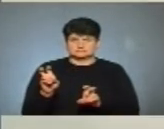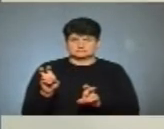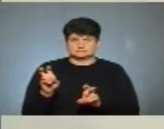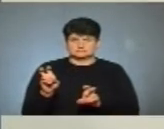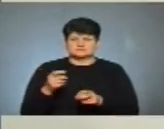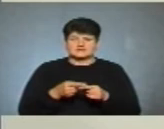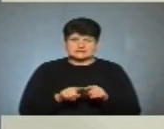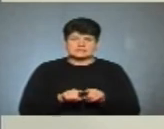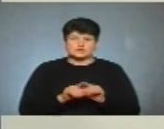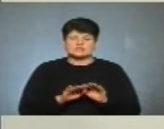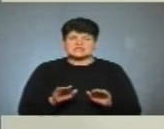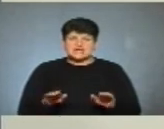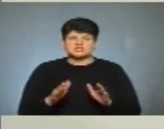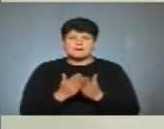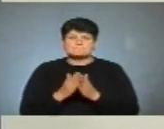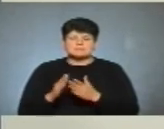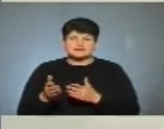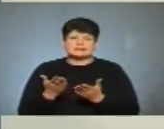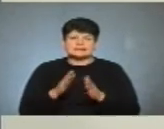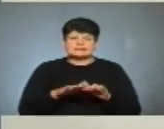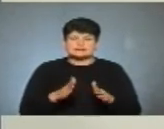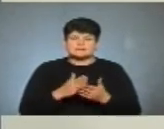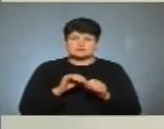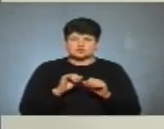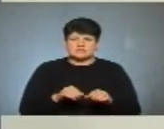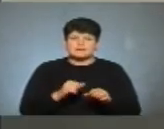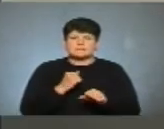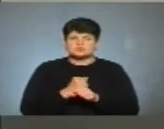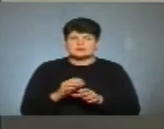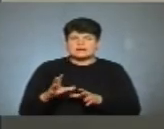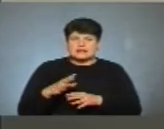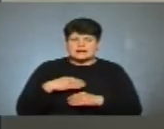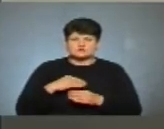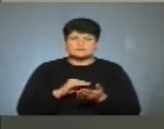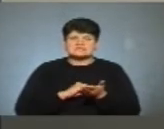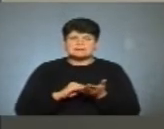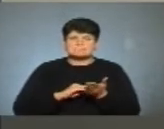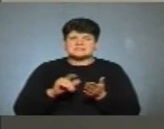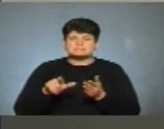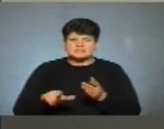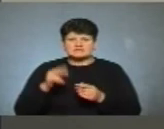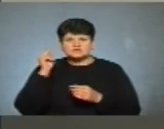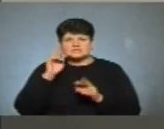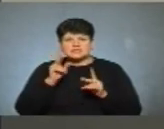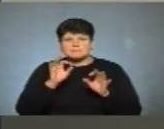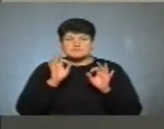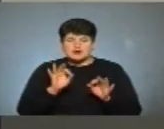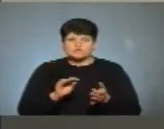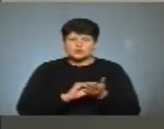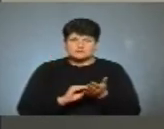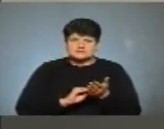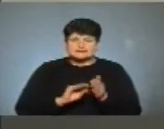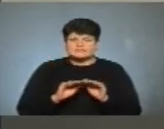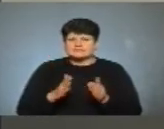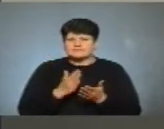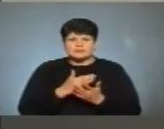Це також дитяча бібліотека, де діти мають можливість працювати з письменниками і навчатися, як правильно писати твори. Тому що дітей